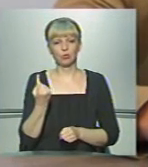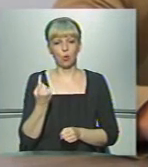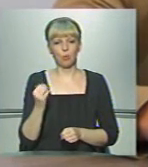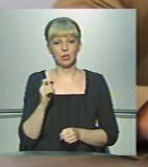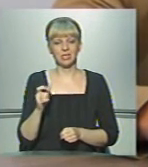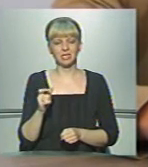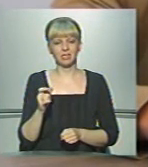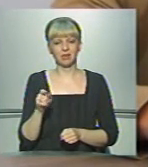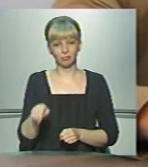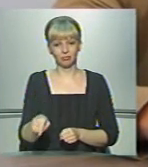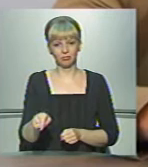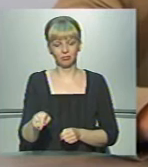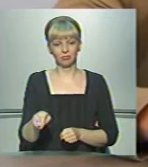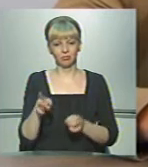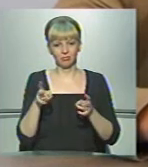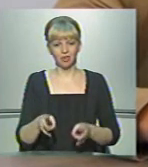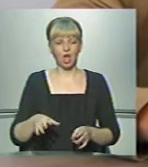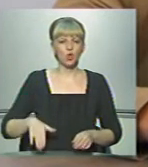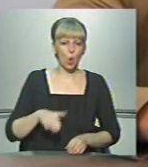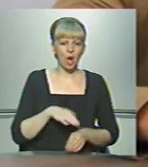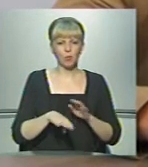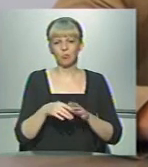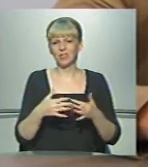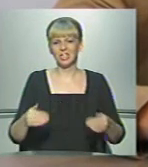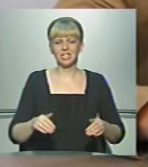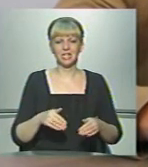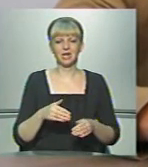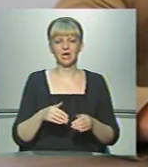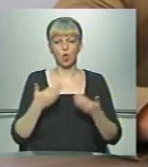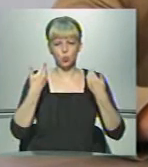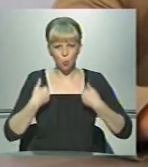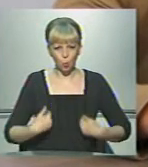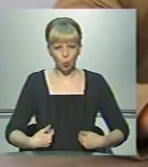другому, ногами, руками, в різні частини тулуба.